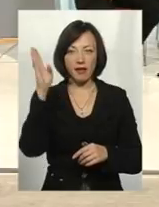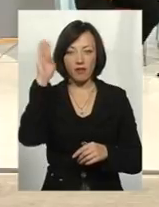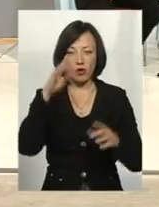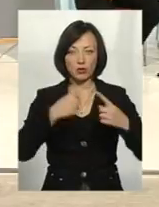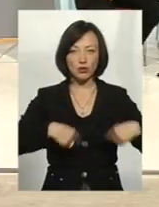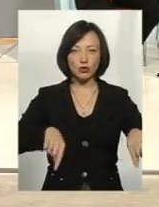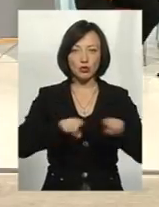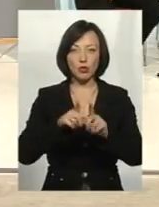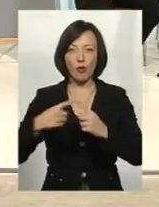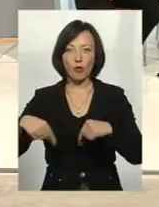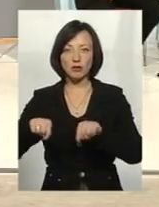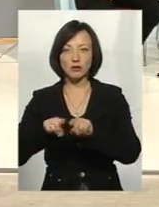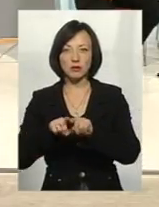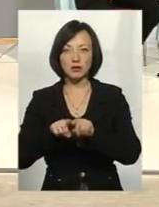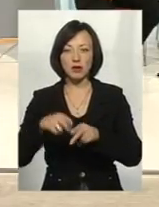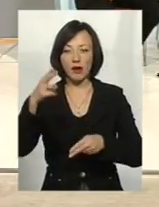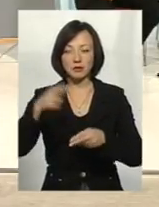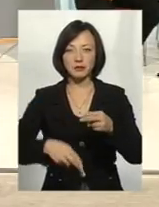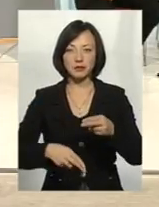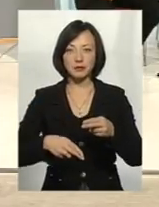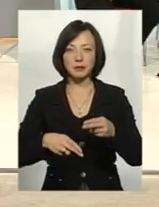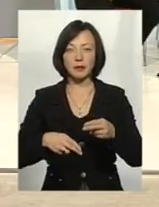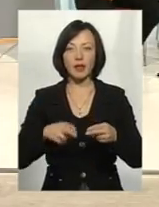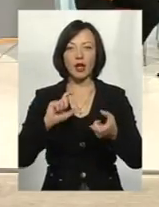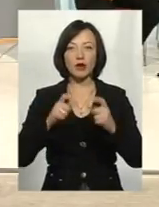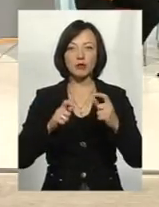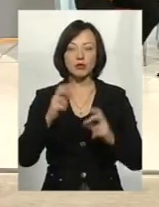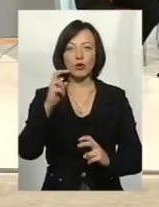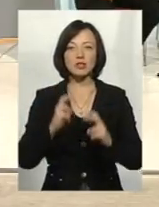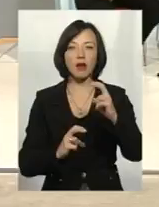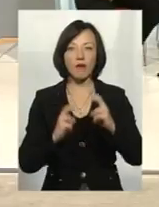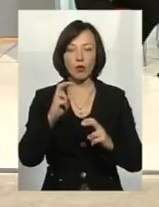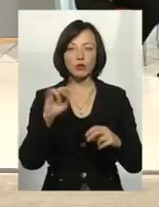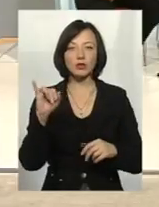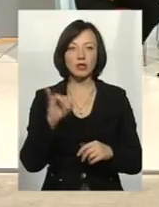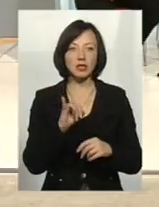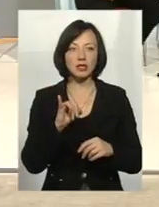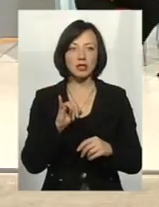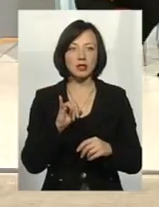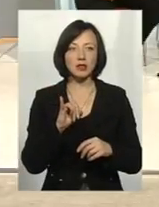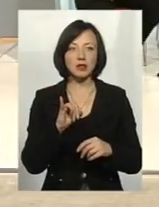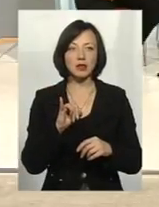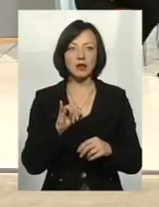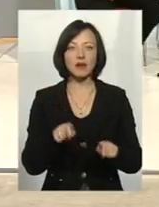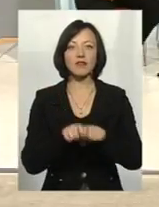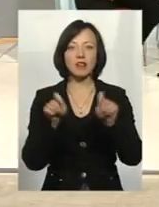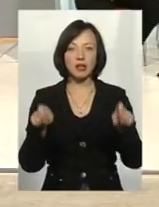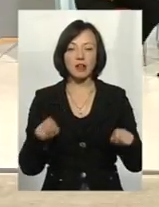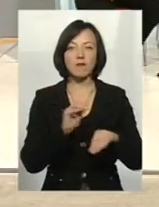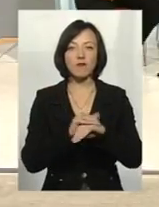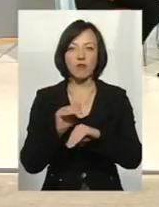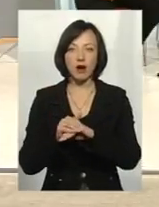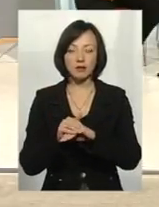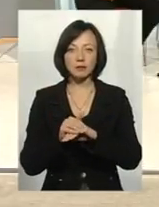тобто відсікли обвідний канал в районі Кирпічного заводу і скрились факти іменно